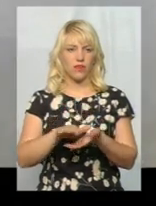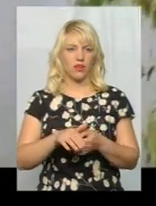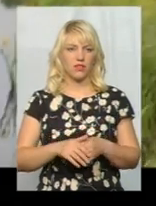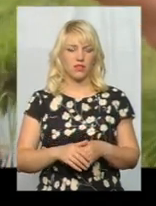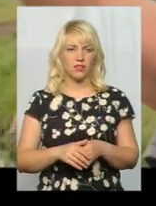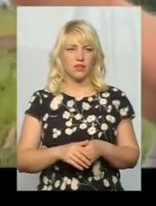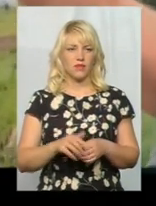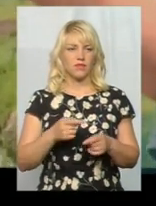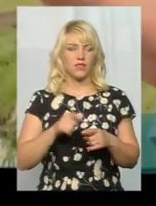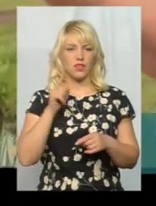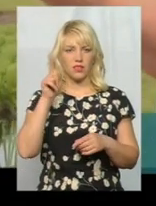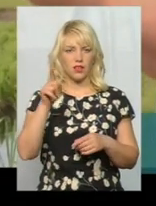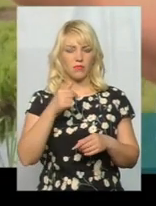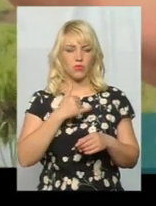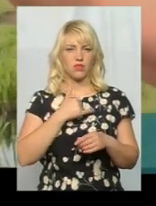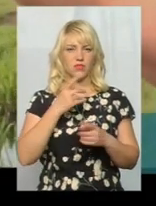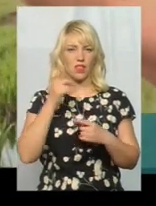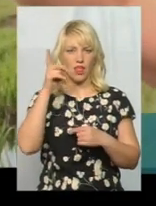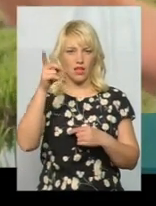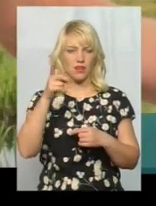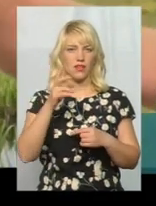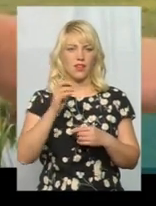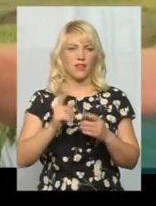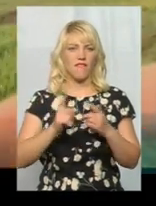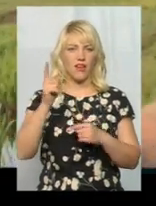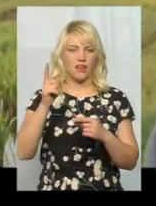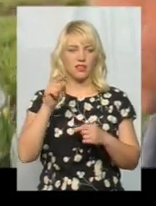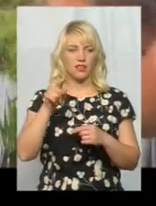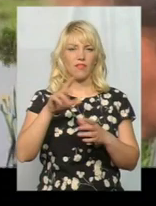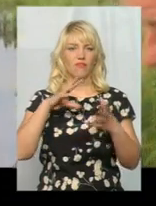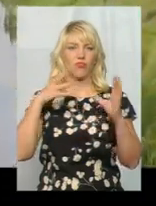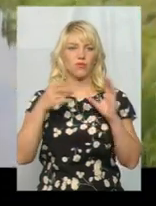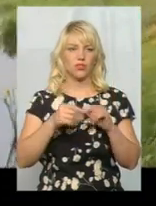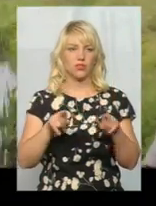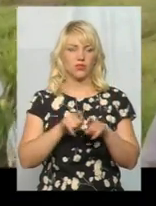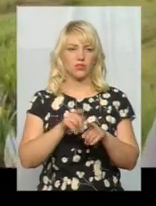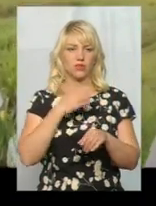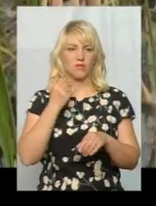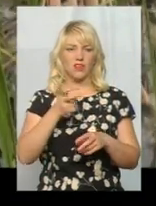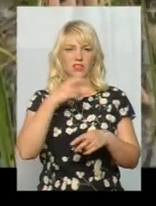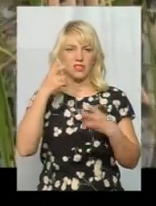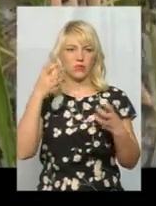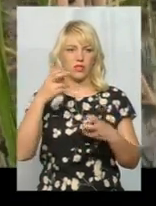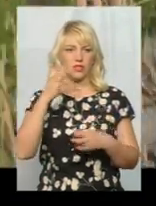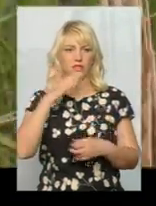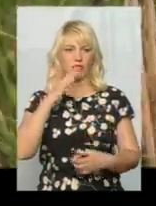їх забилося, туди на купу в нас кажуть, туди до вербачу. Та взагалі смирдить вода».